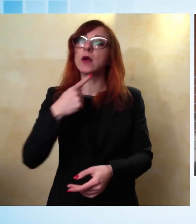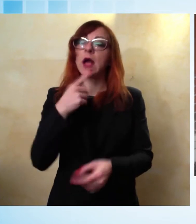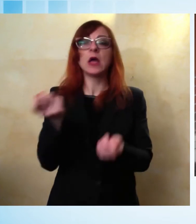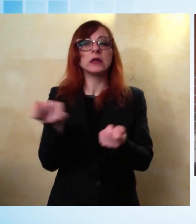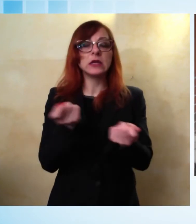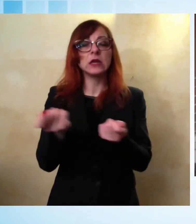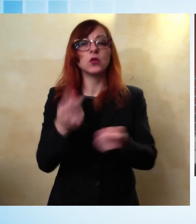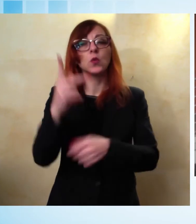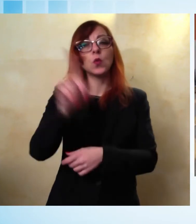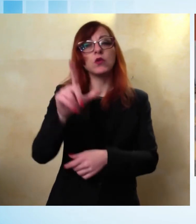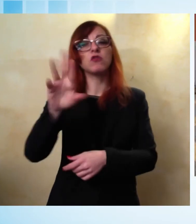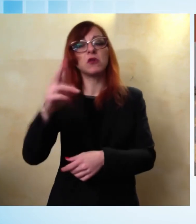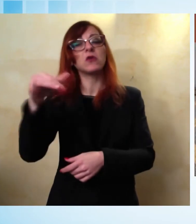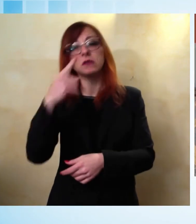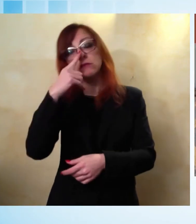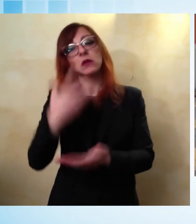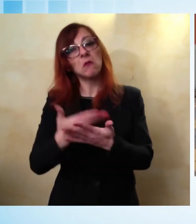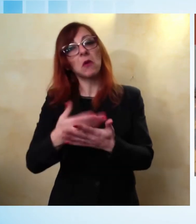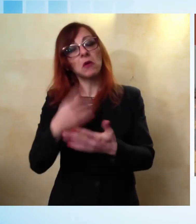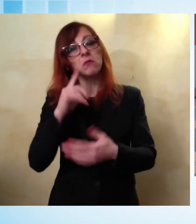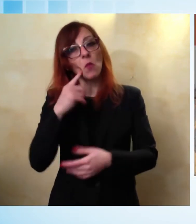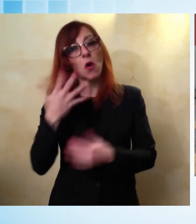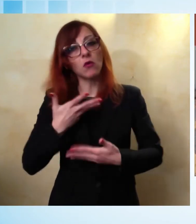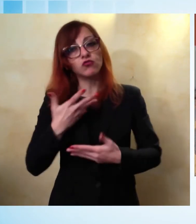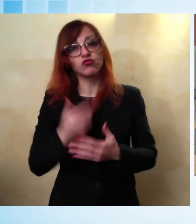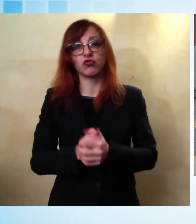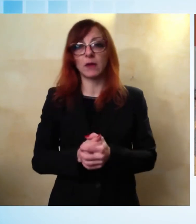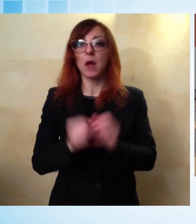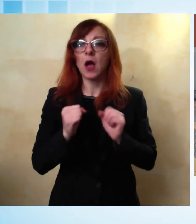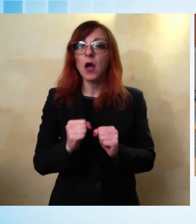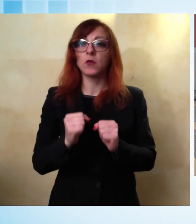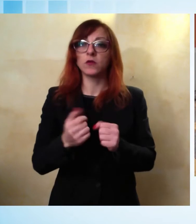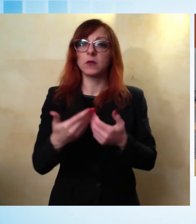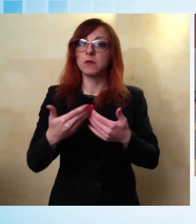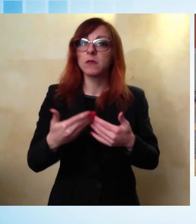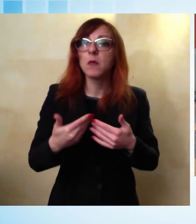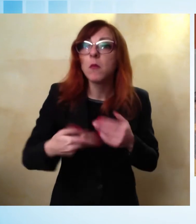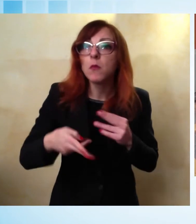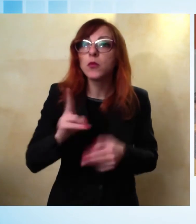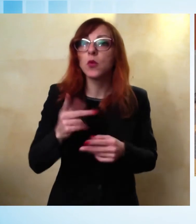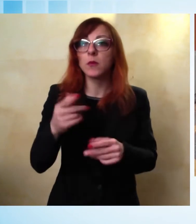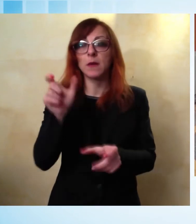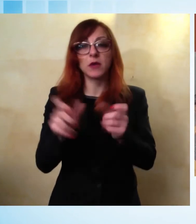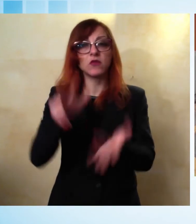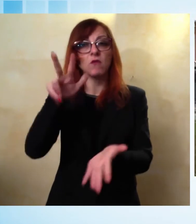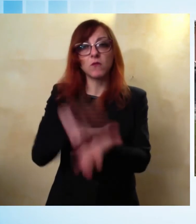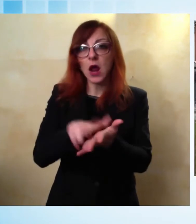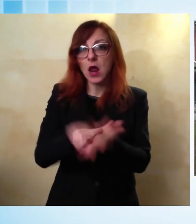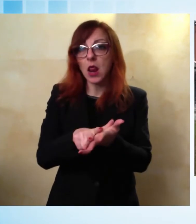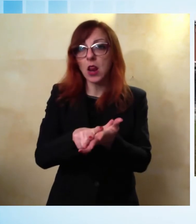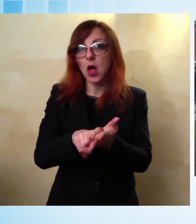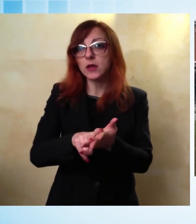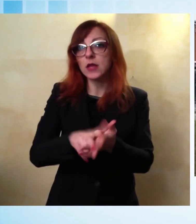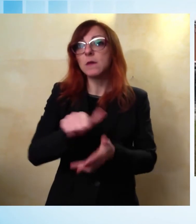ma con possibilità anche più ampie considerando che le persone si prenotano anche in funzione del primo posto libero e non solo del luogo.